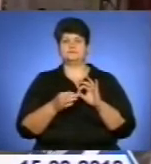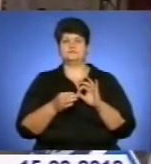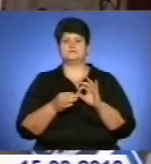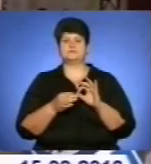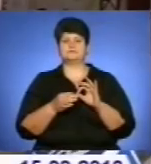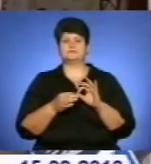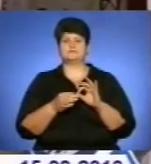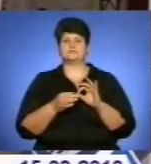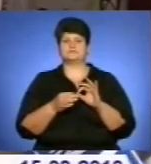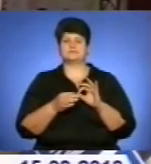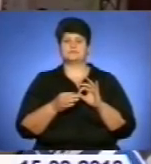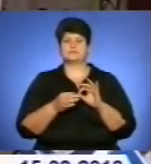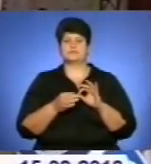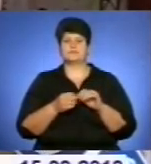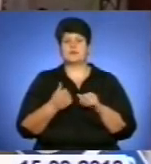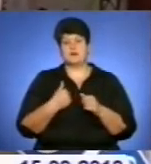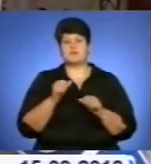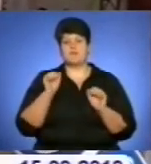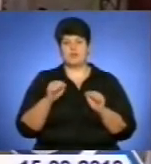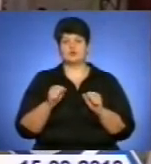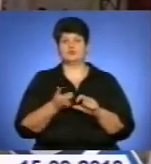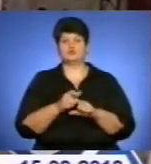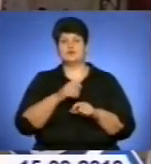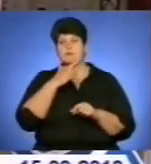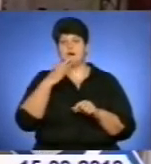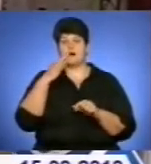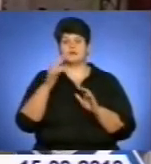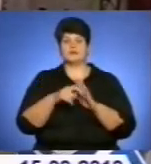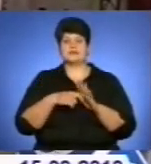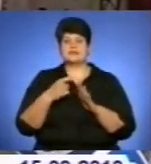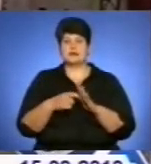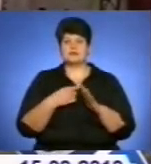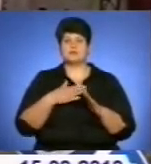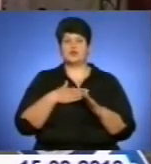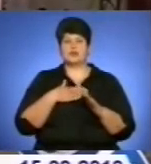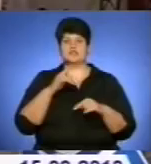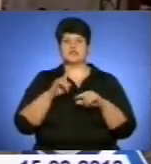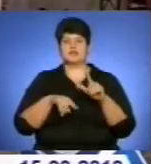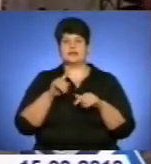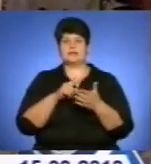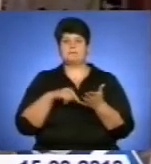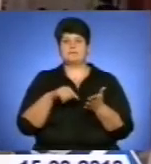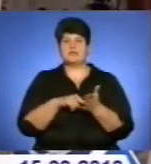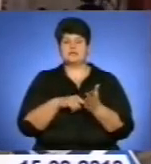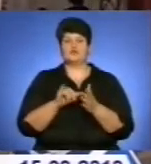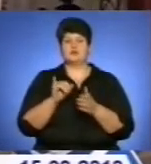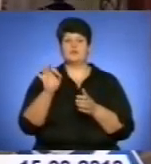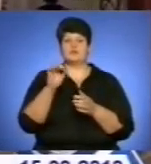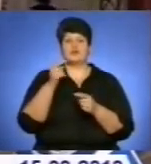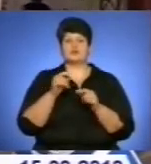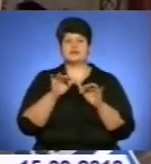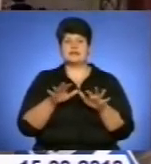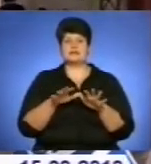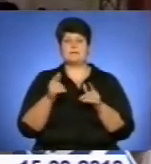в цій нестандартній олімпіаді, тому що цікава сама форма проведення її, вона альтернативна, не схожа на